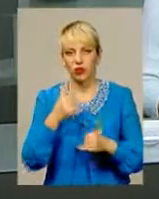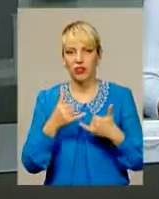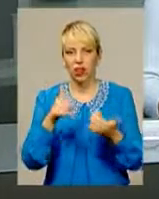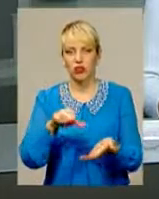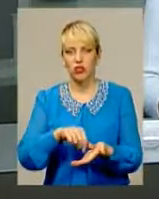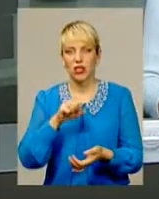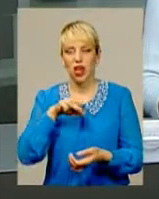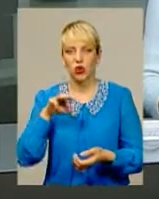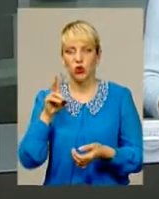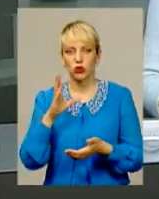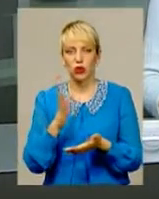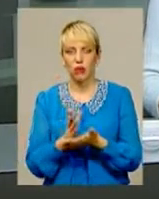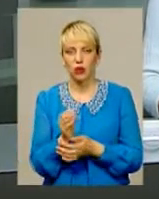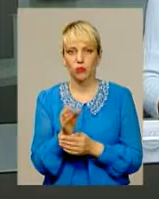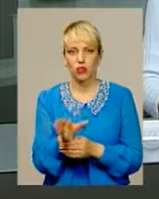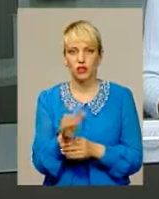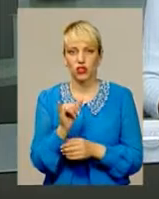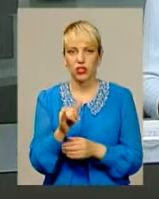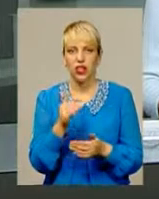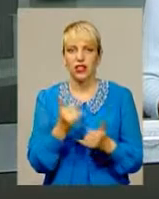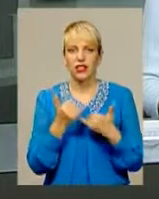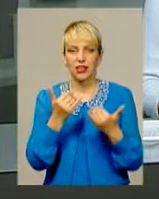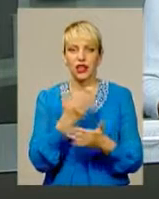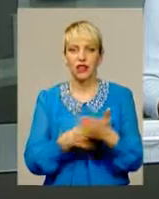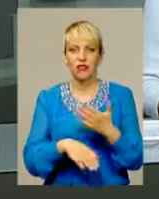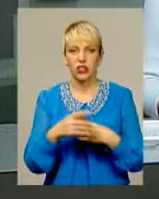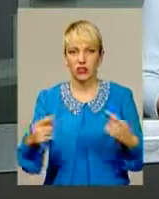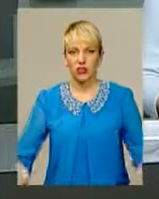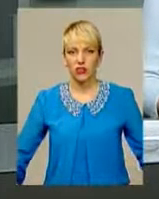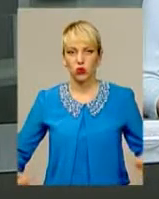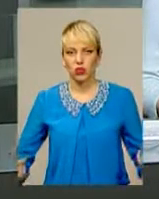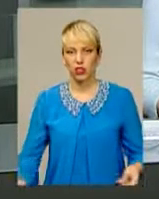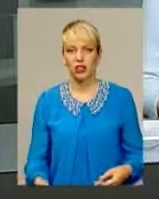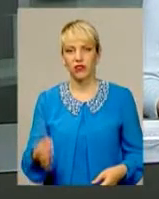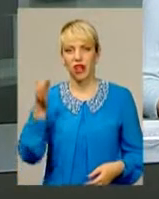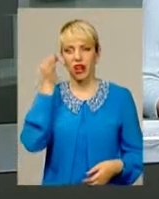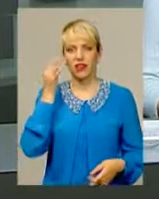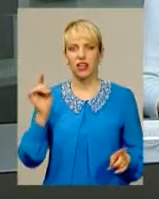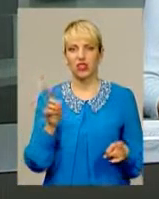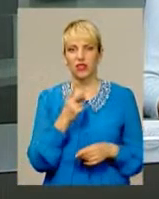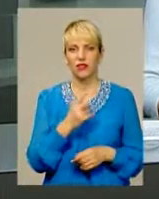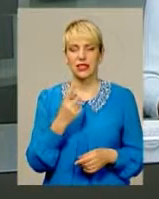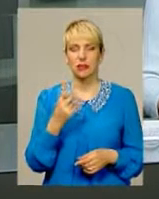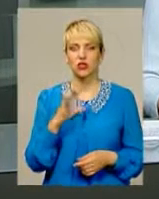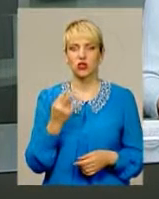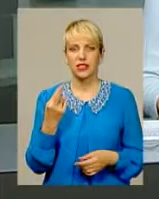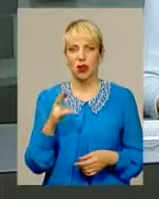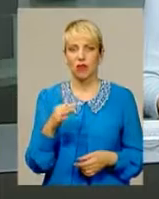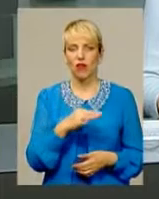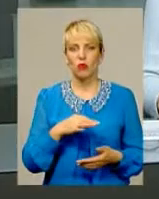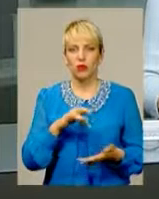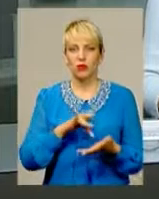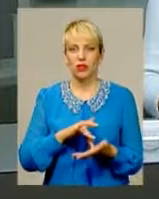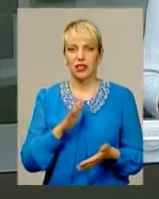АТО, які мають відповідне посвідчення, та для інвалідів-візочників. І нагадаю, 21 серпня в обласному центрі